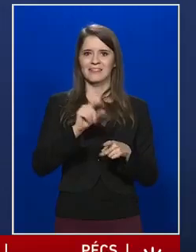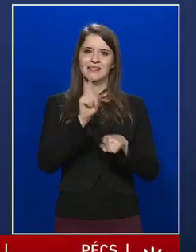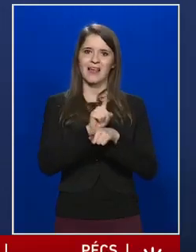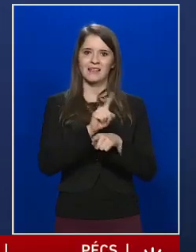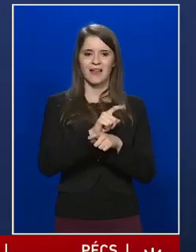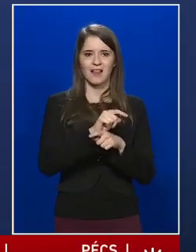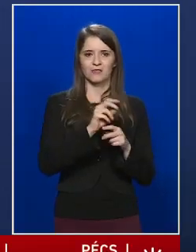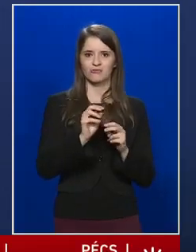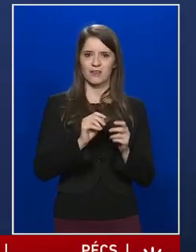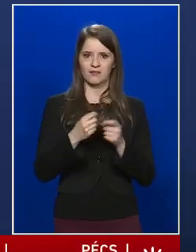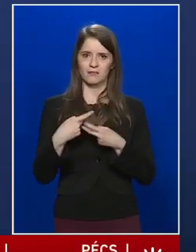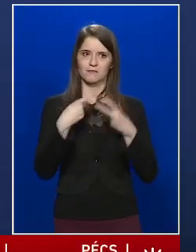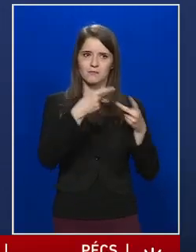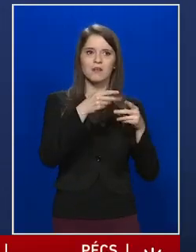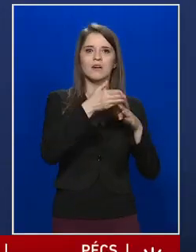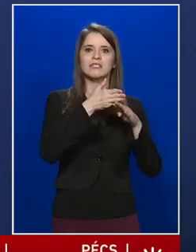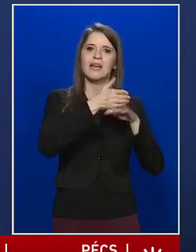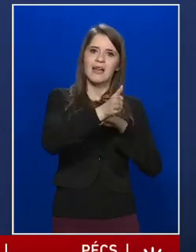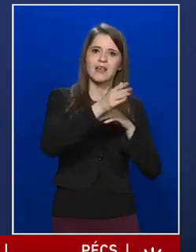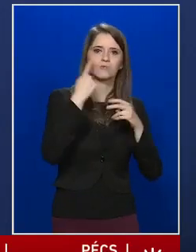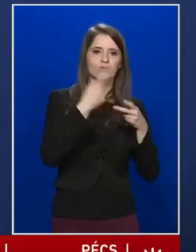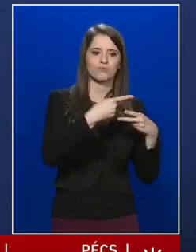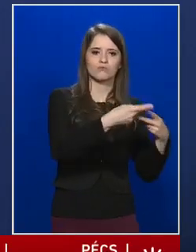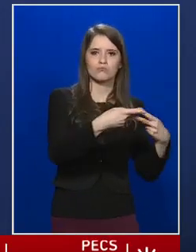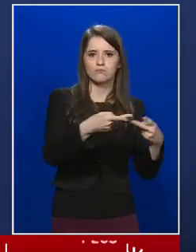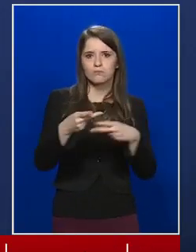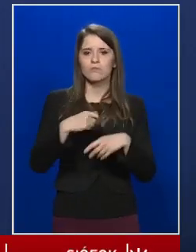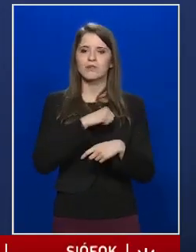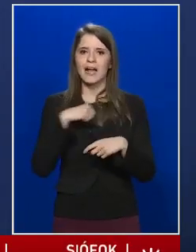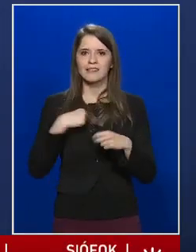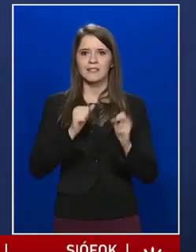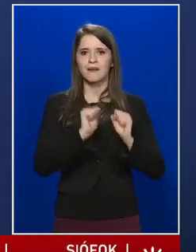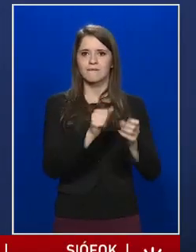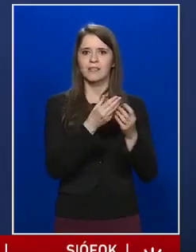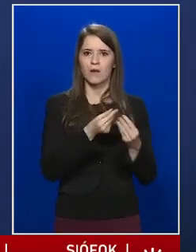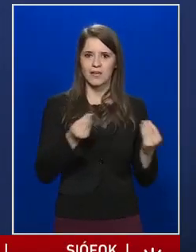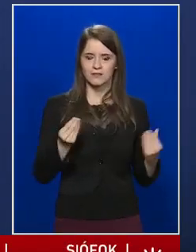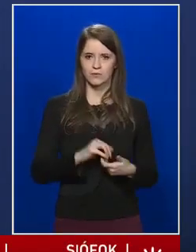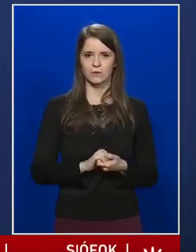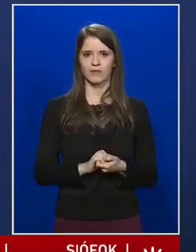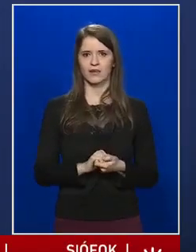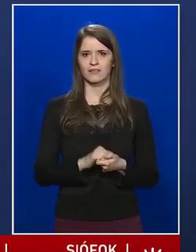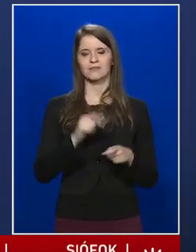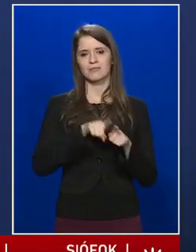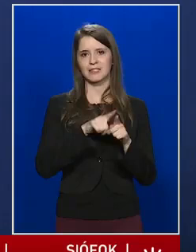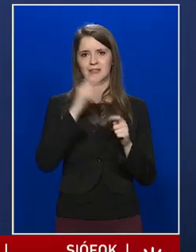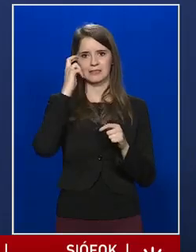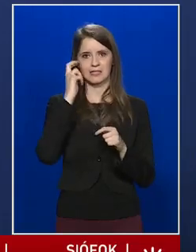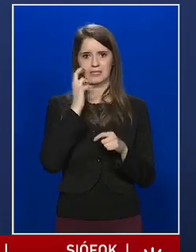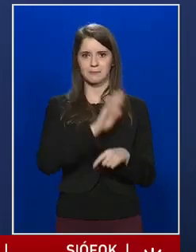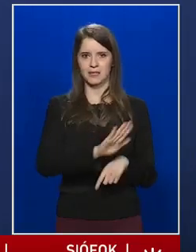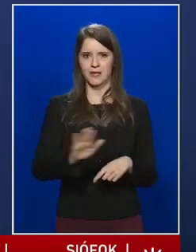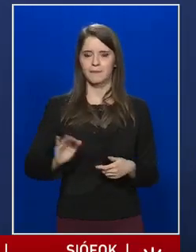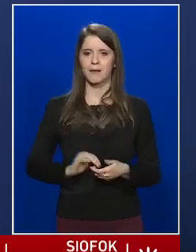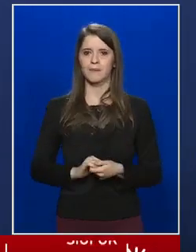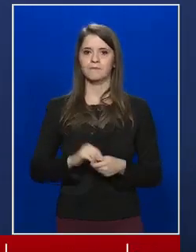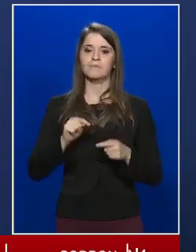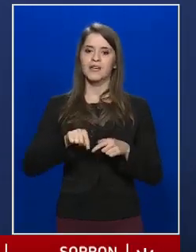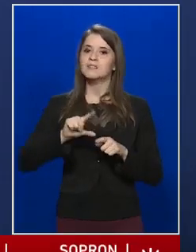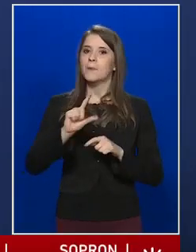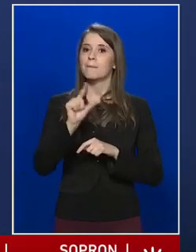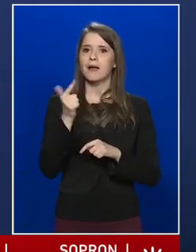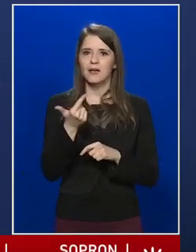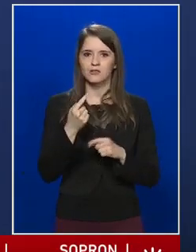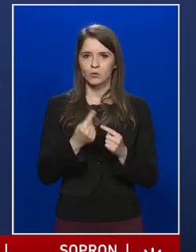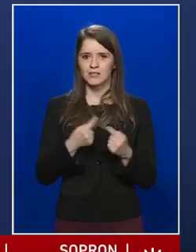keresztül fogjuk eljuttatni az egyéni védőeszközöket ezekbe az intézményekbe. Ez a második